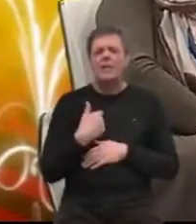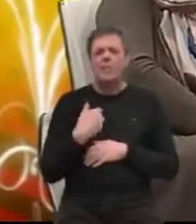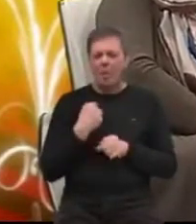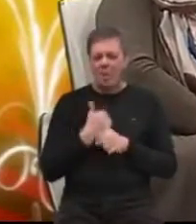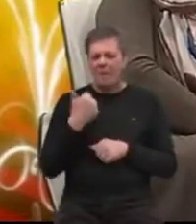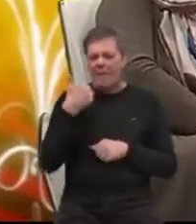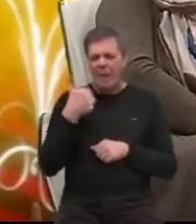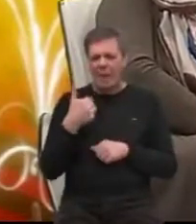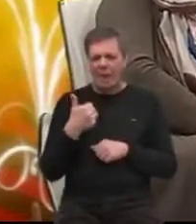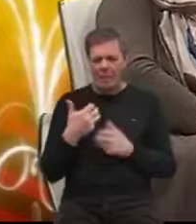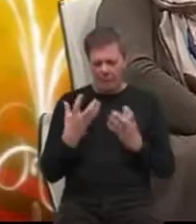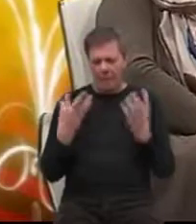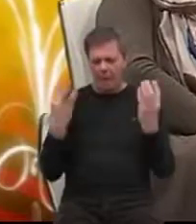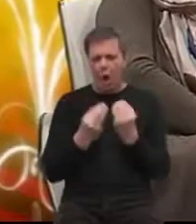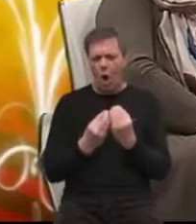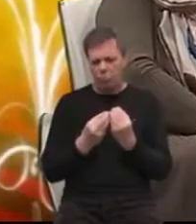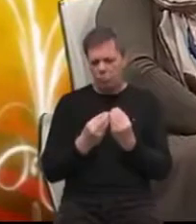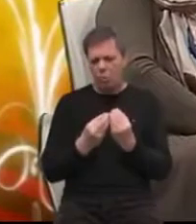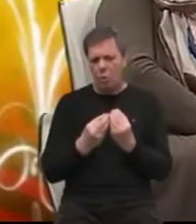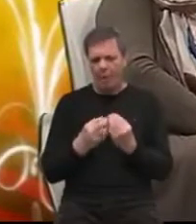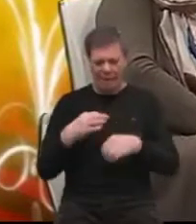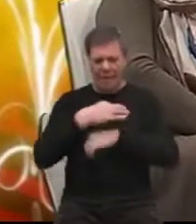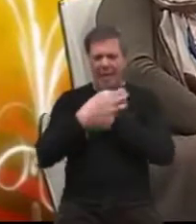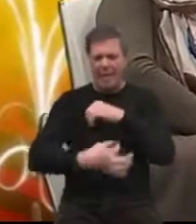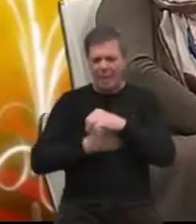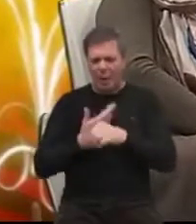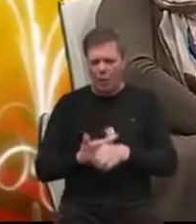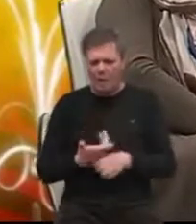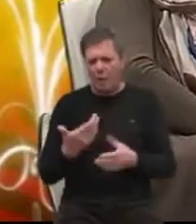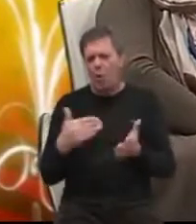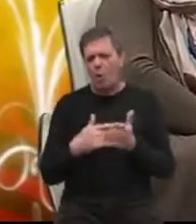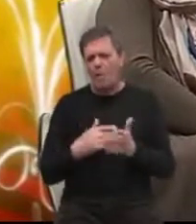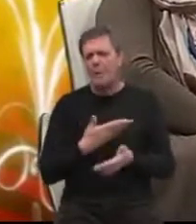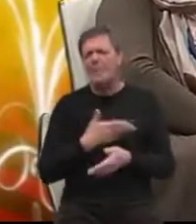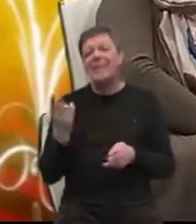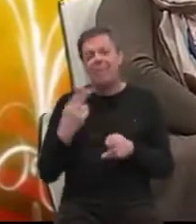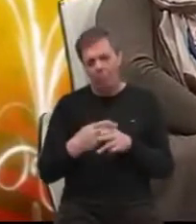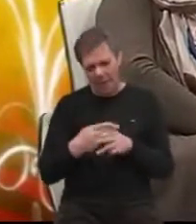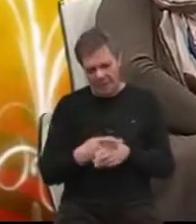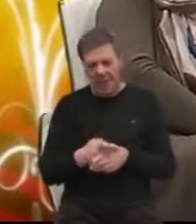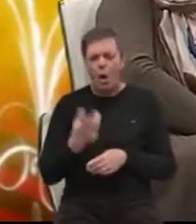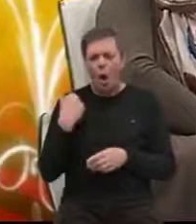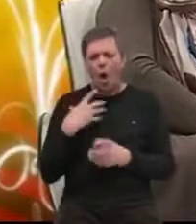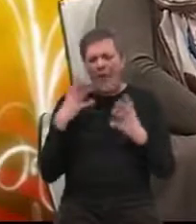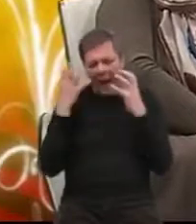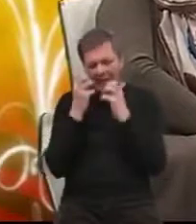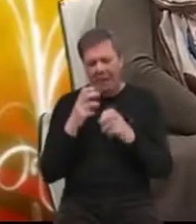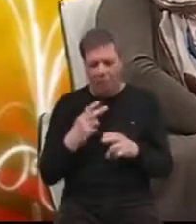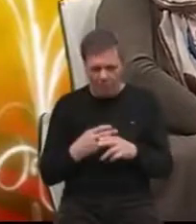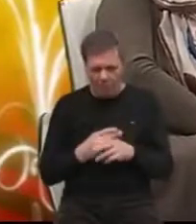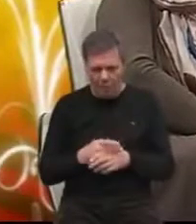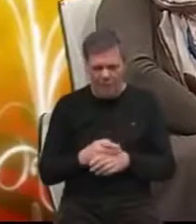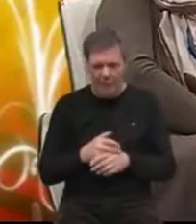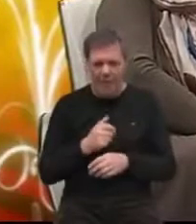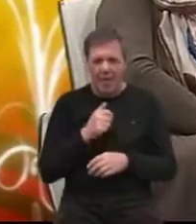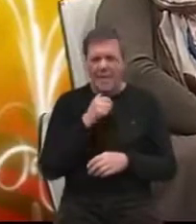smo napravili komplet, znači naruk vica koju bi trebali imati svi oboljeli od Altsheimerove bolesti